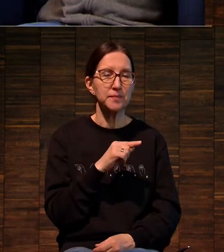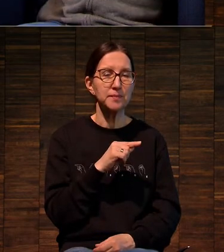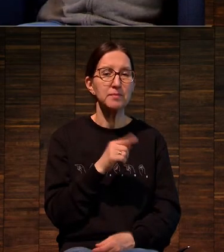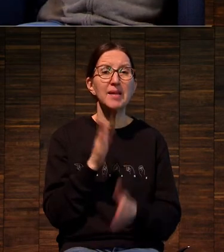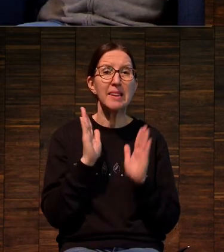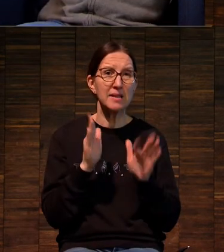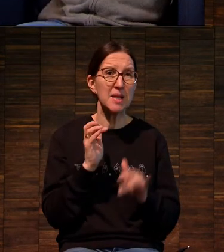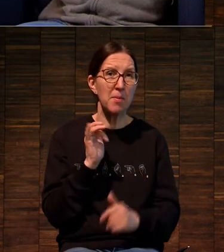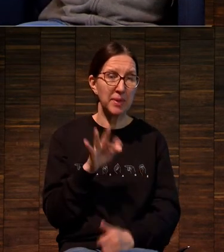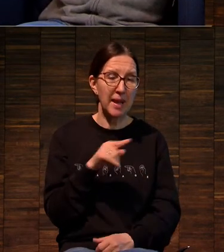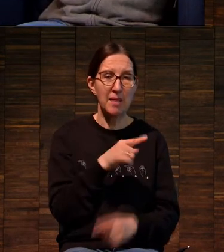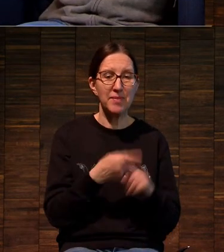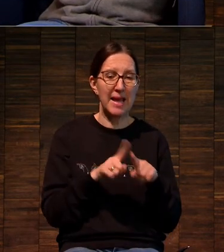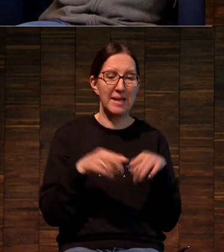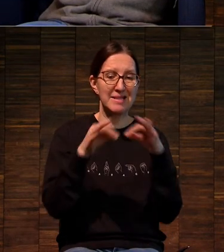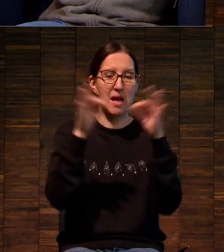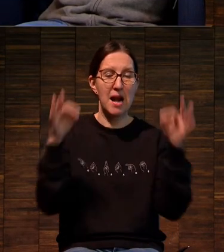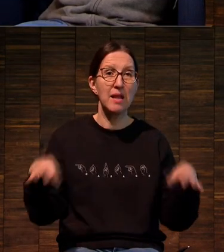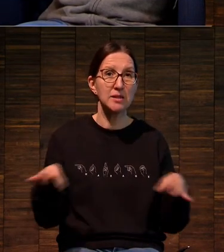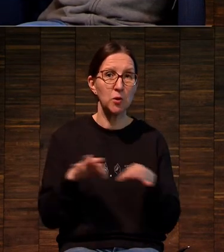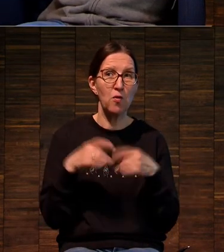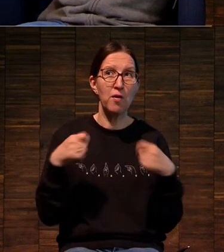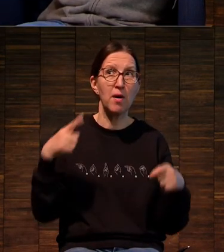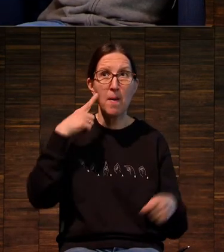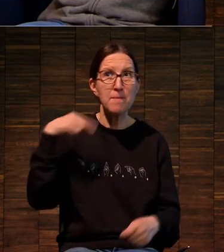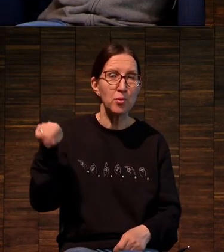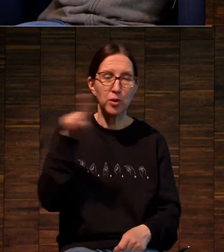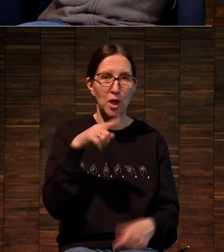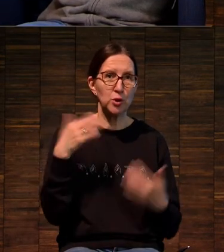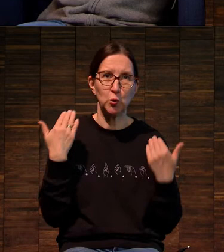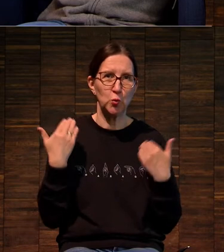На самом деле вот этих листов в свободной продаже уже,